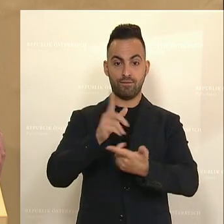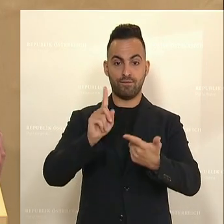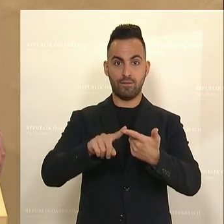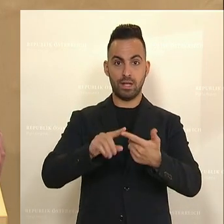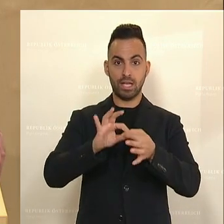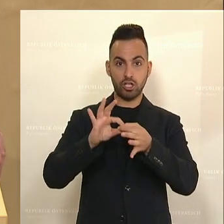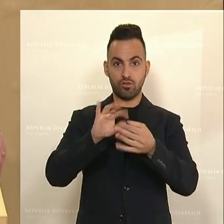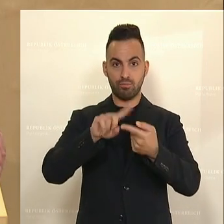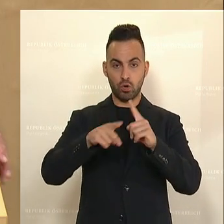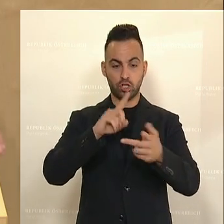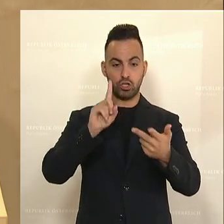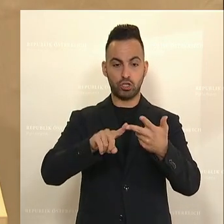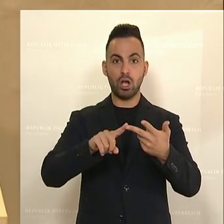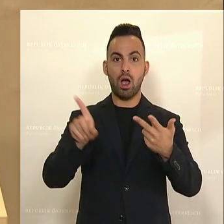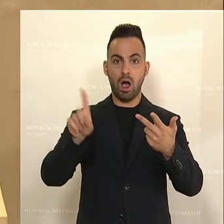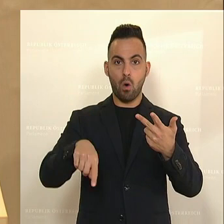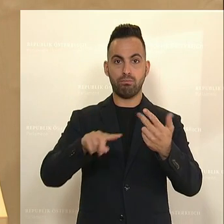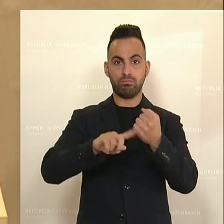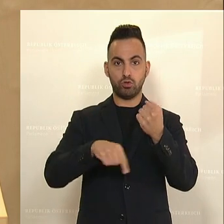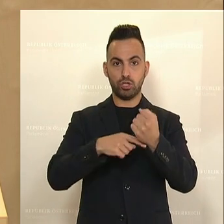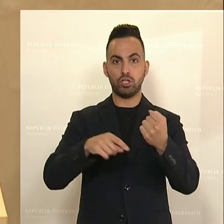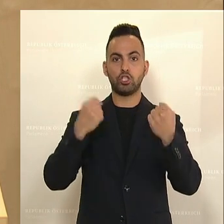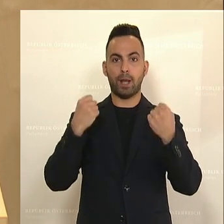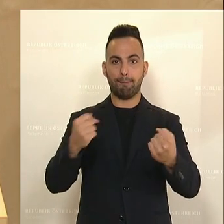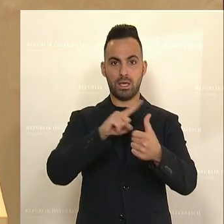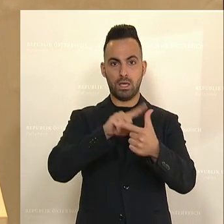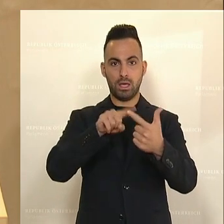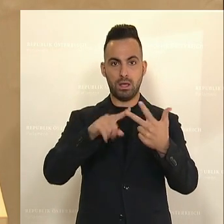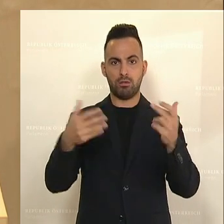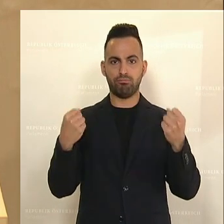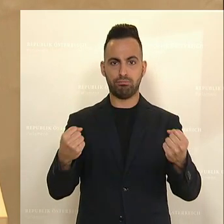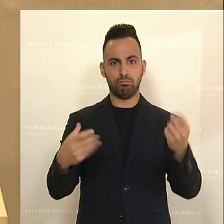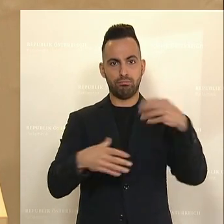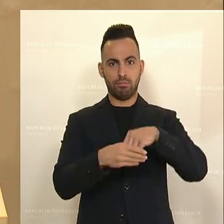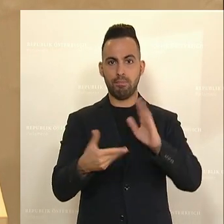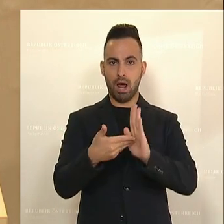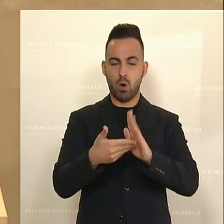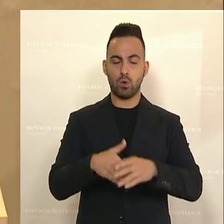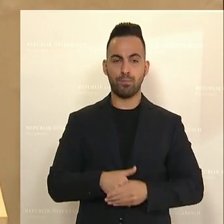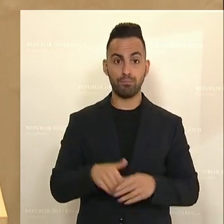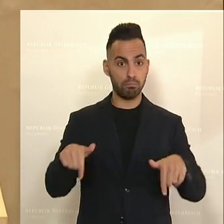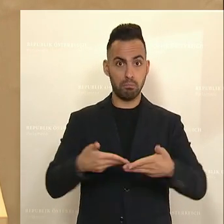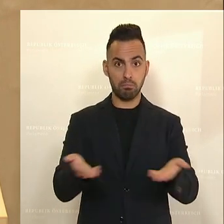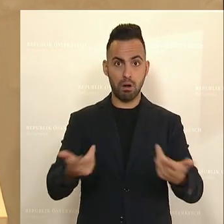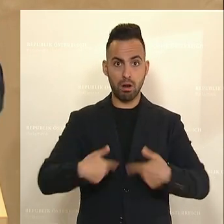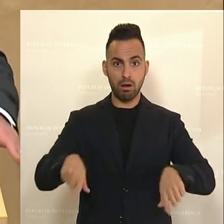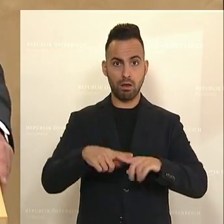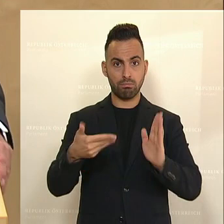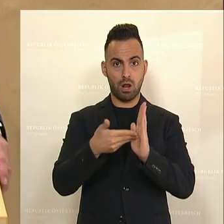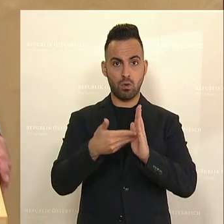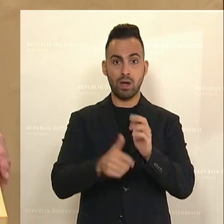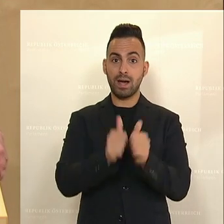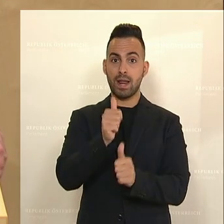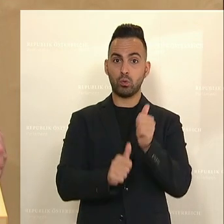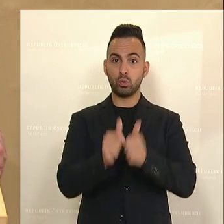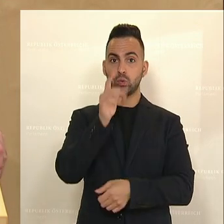gesellschaftspolitische, es geht um budgetäre Stabilität für unser Land. Das Budget des Rechnungshofs,